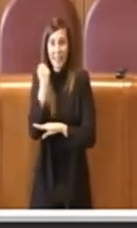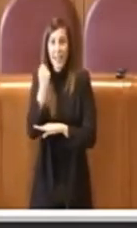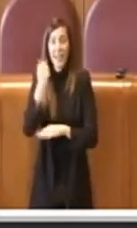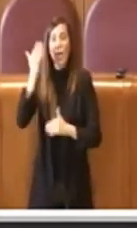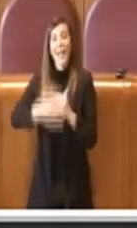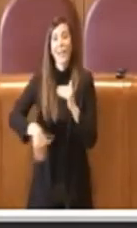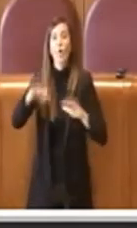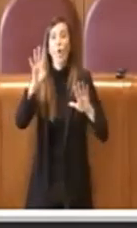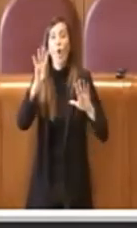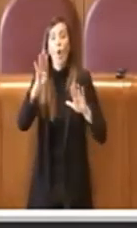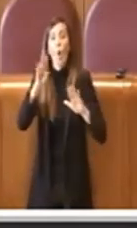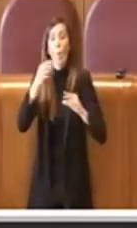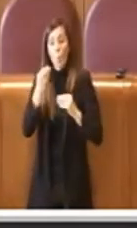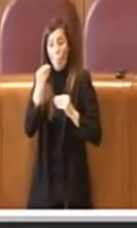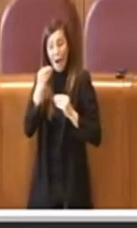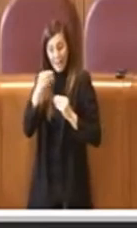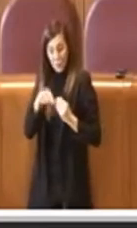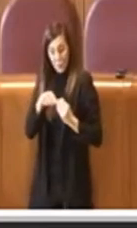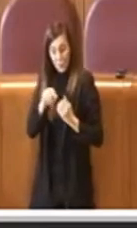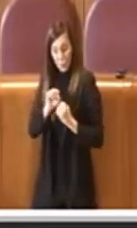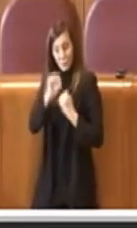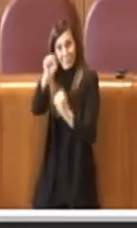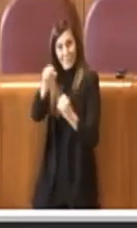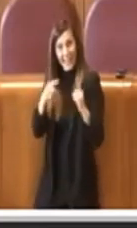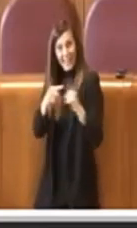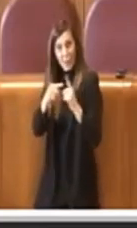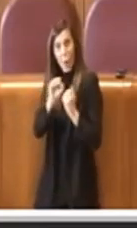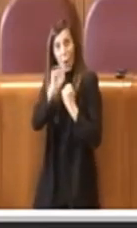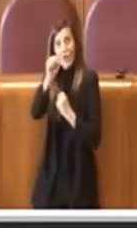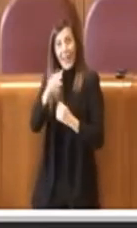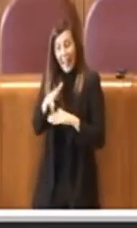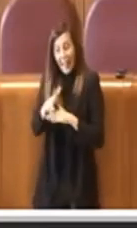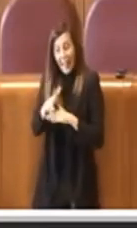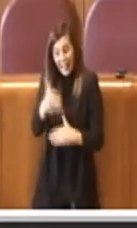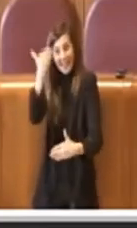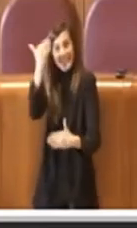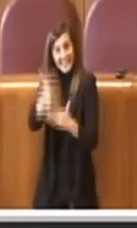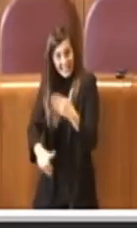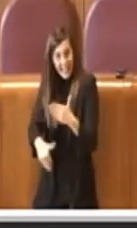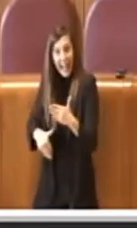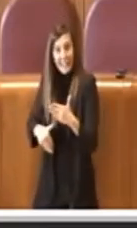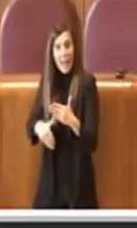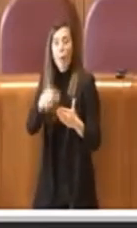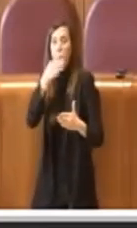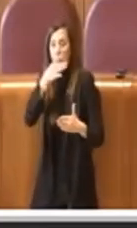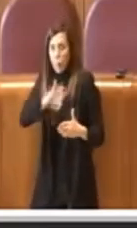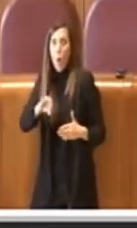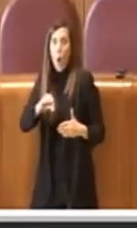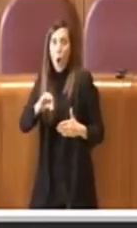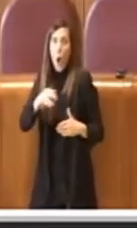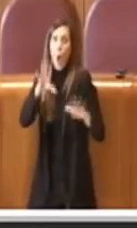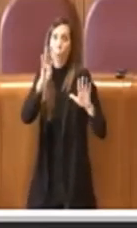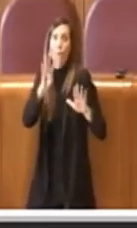giorni dalla scadenza della ridimazione del titolo stesso e quindi poi perché attualmente la fanno invece pagando